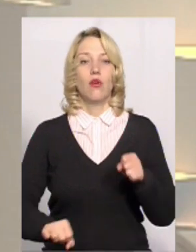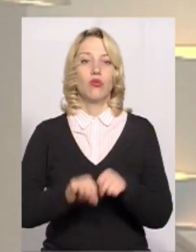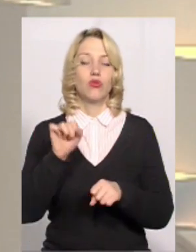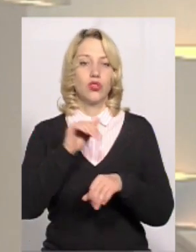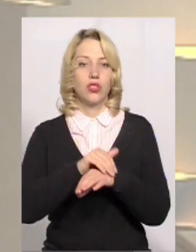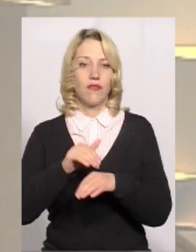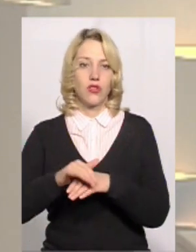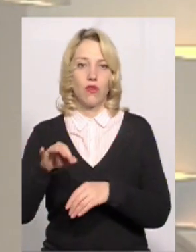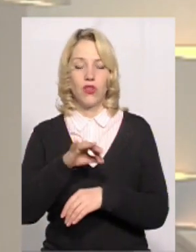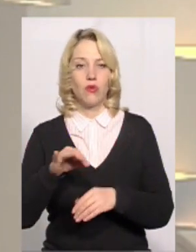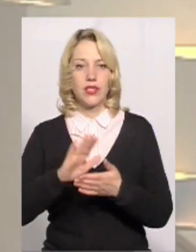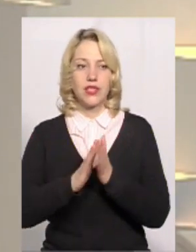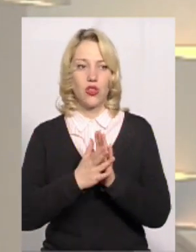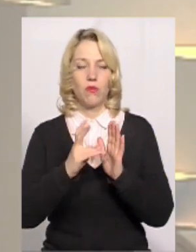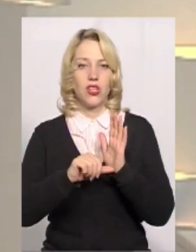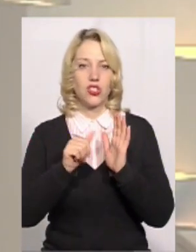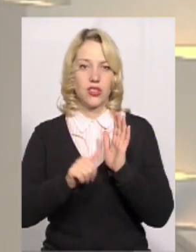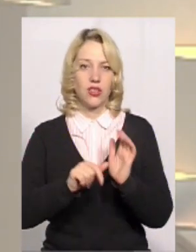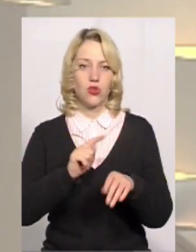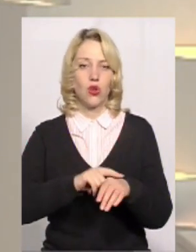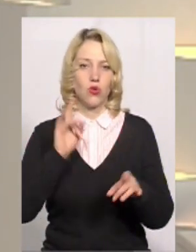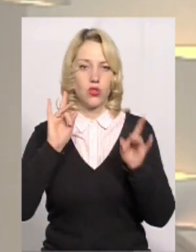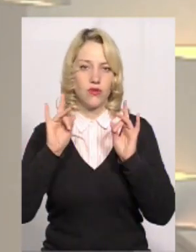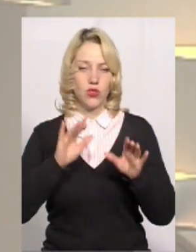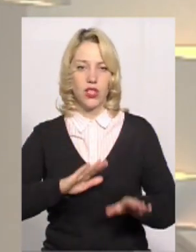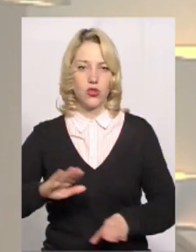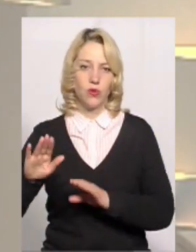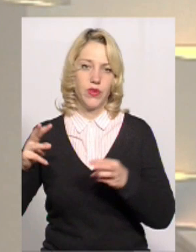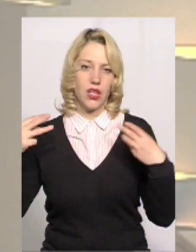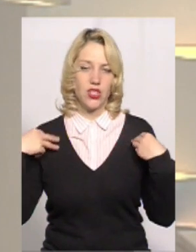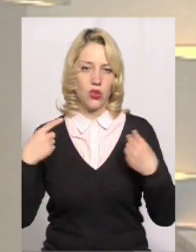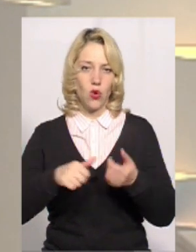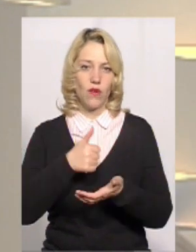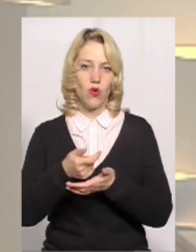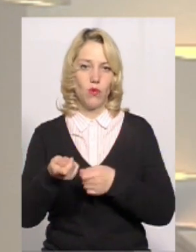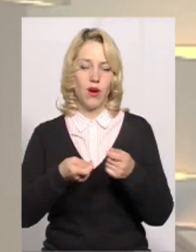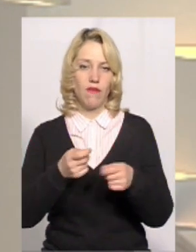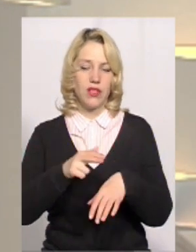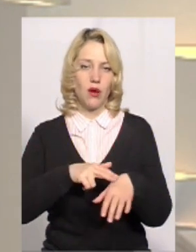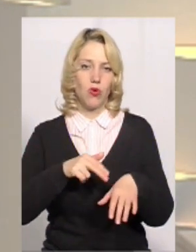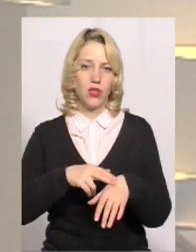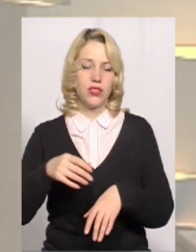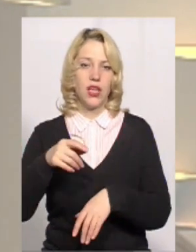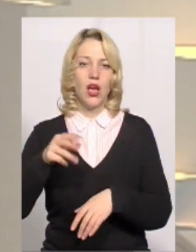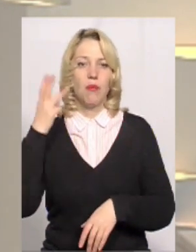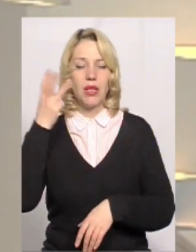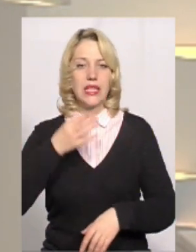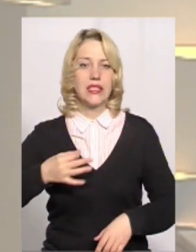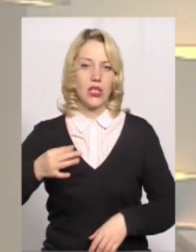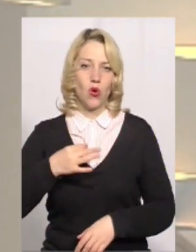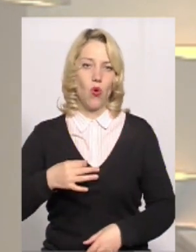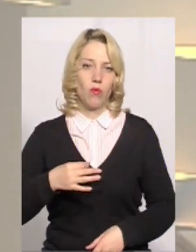зафіксовані в області станом на 16-ту годину озвучив заступник начальника головного управління Нацполіції у Хмельницькій області